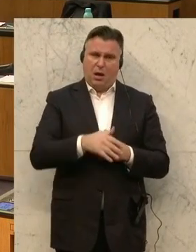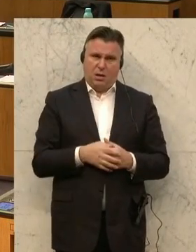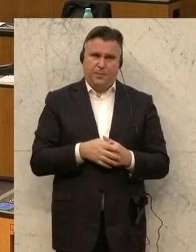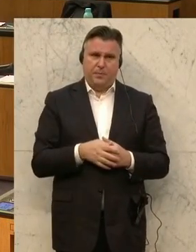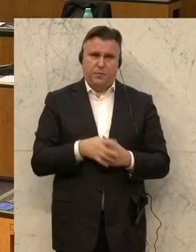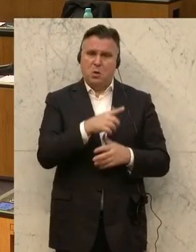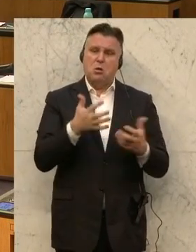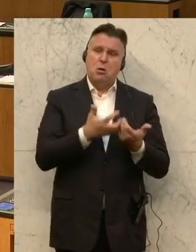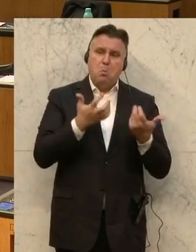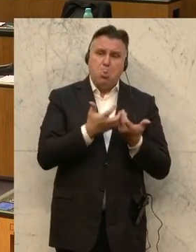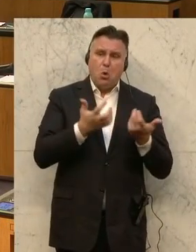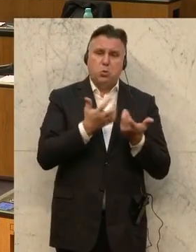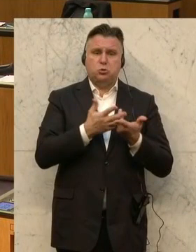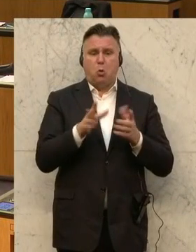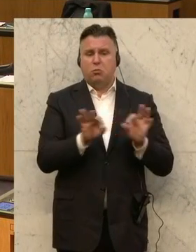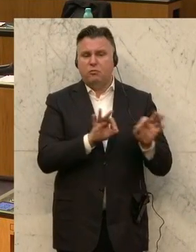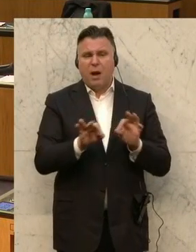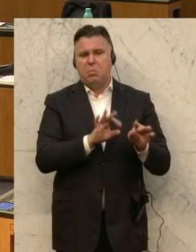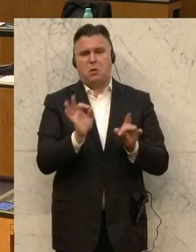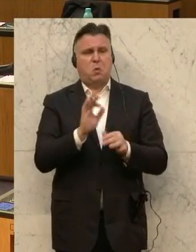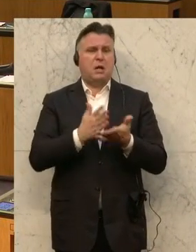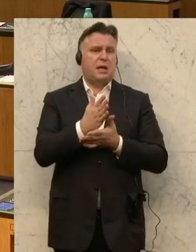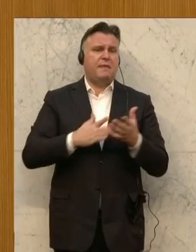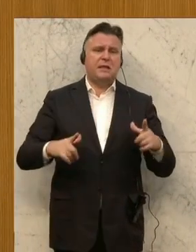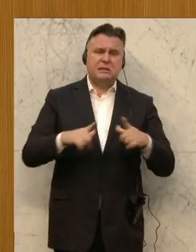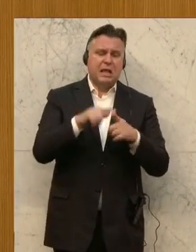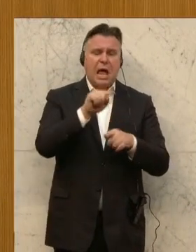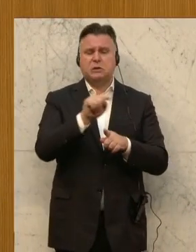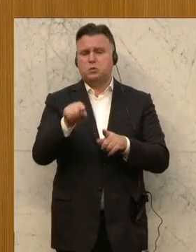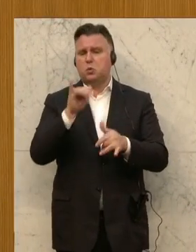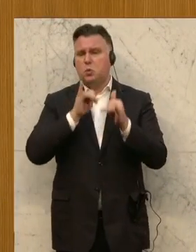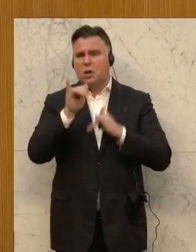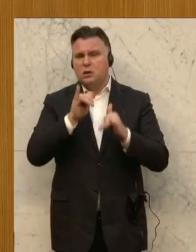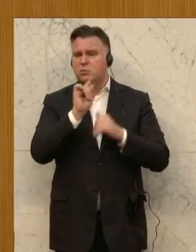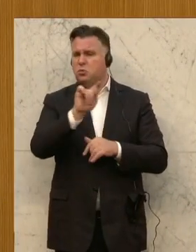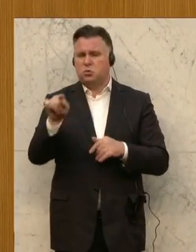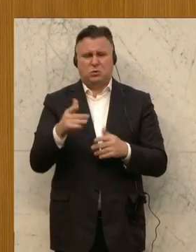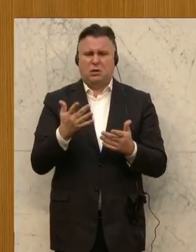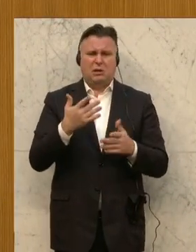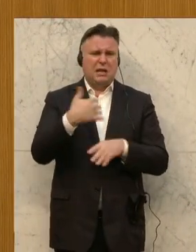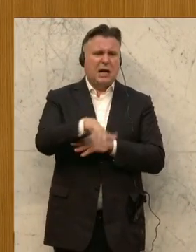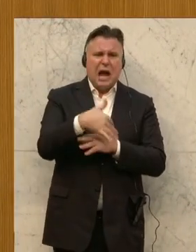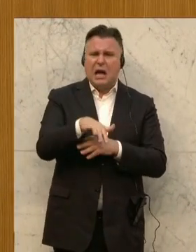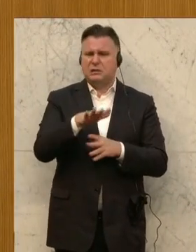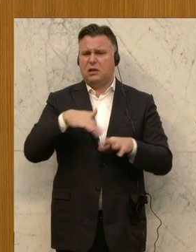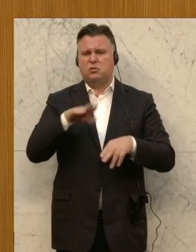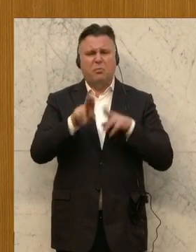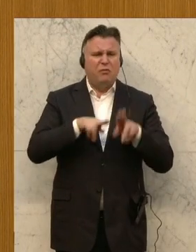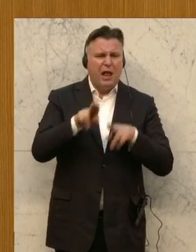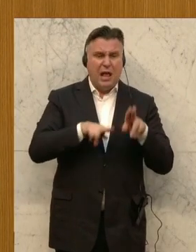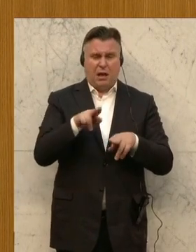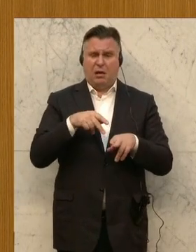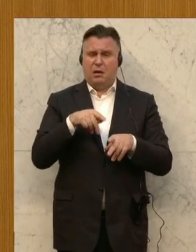in Produktionsbetrieben, in Dienstleistungsbetrieben, in Tourismus, in der Gastronomie, in der Pflege